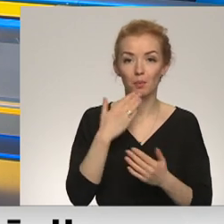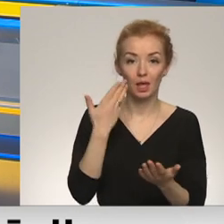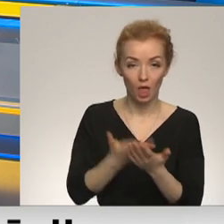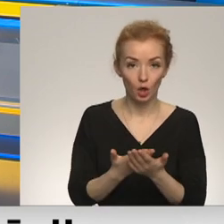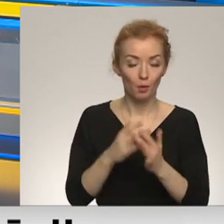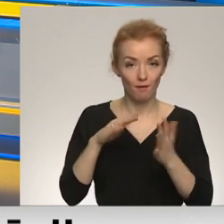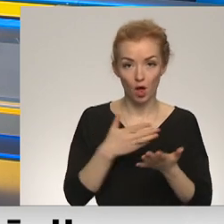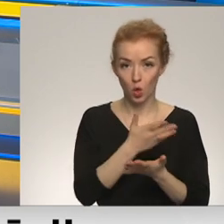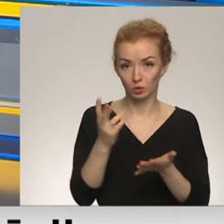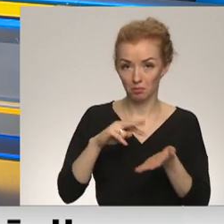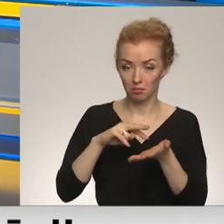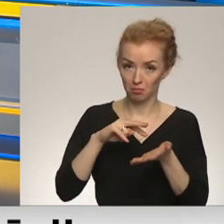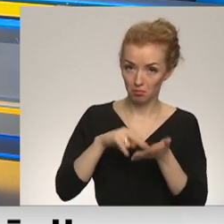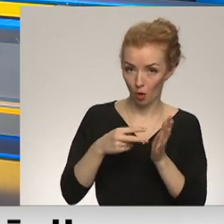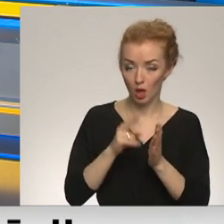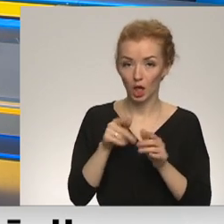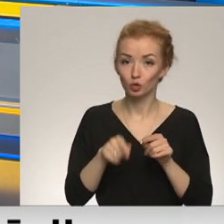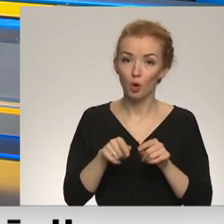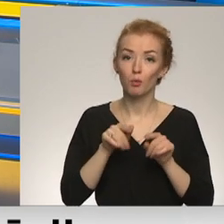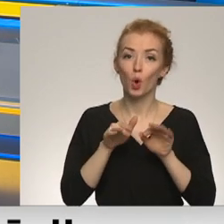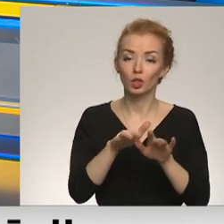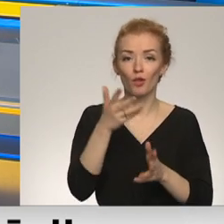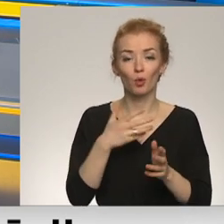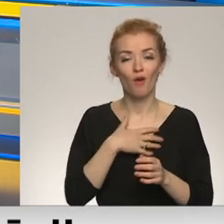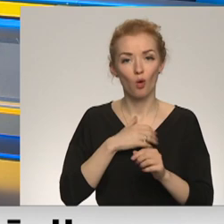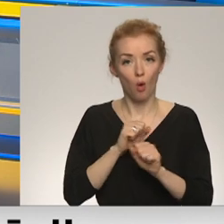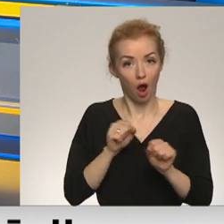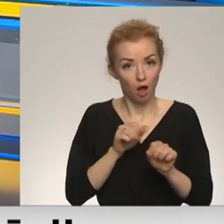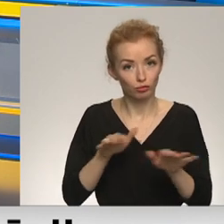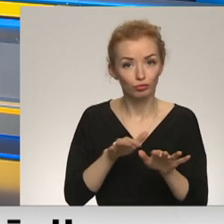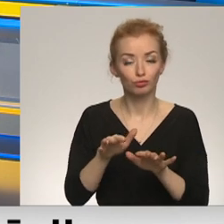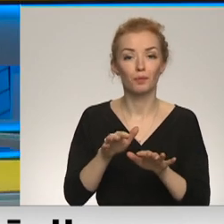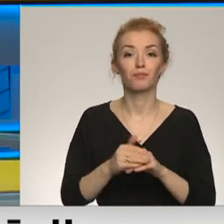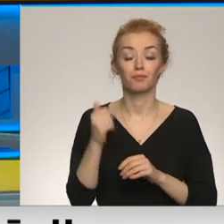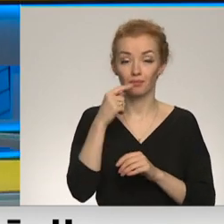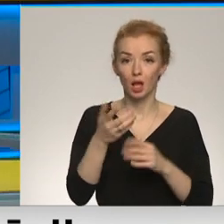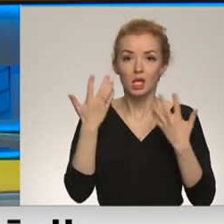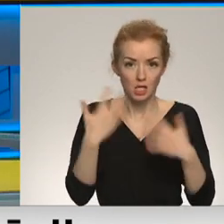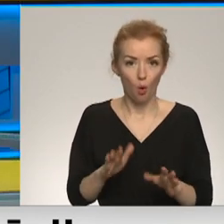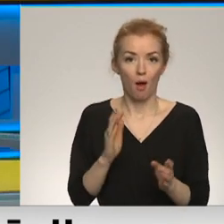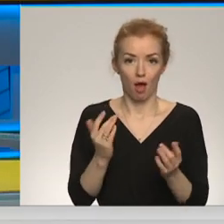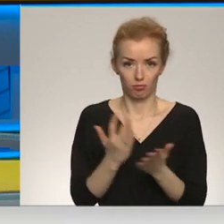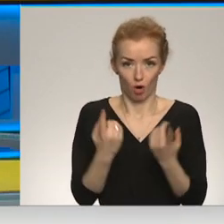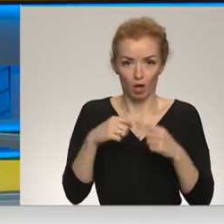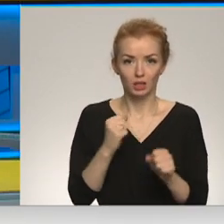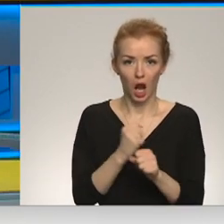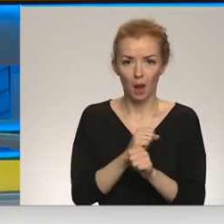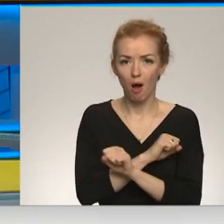Vai jūs paredzat, ka šis process varētu tikt organizēts ātrāk, pātrināti, ja tas būtu nepieciešams? Tas jau ir organizēts pātrināti, jo